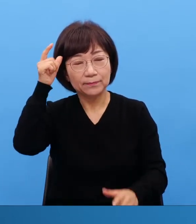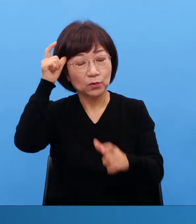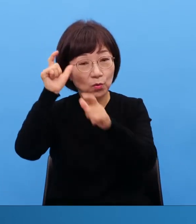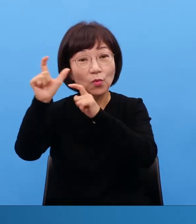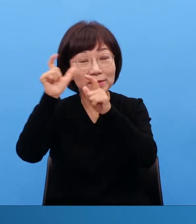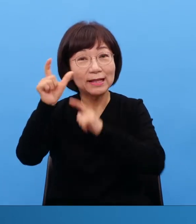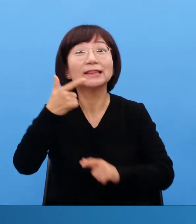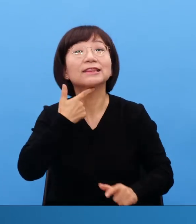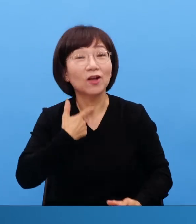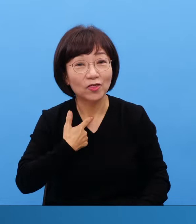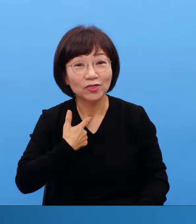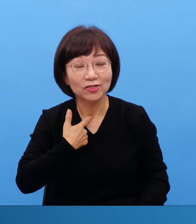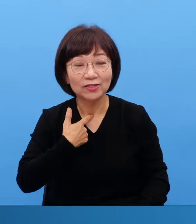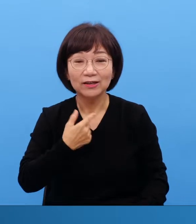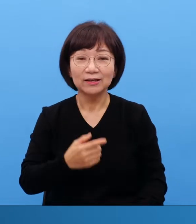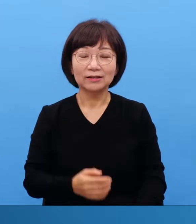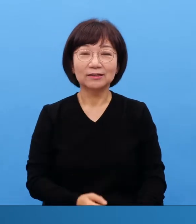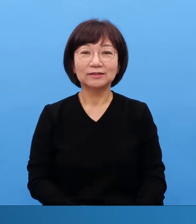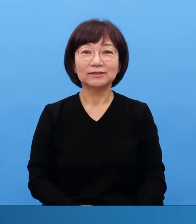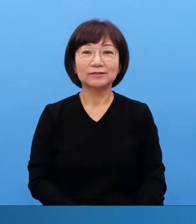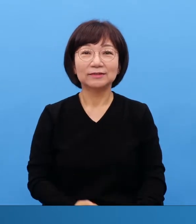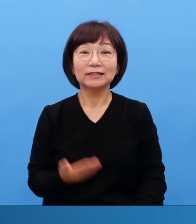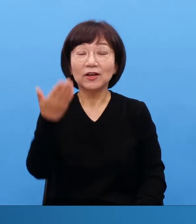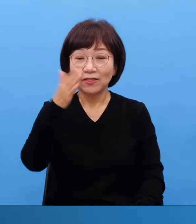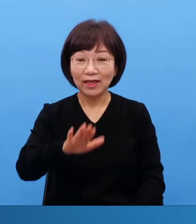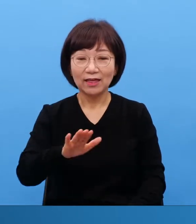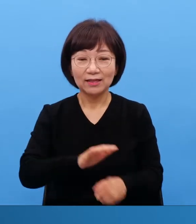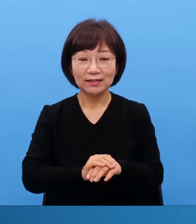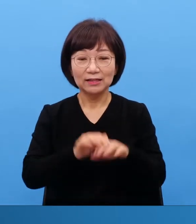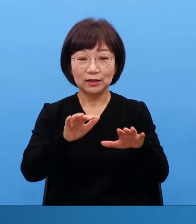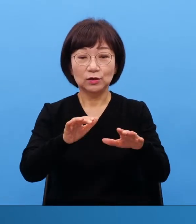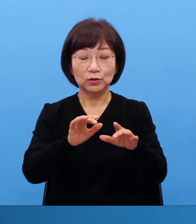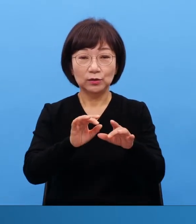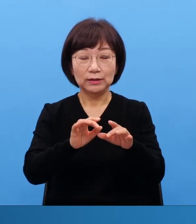꼭 공통점이 하나 있어요